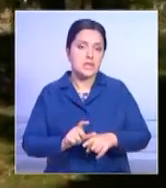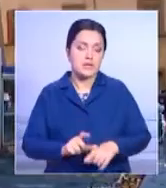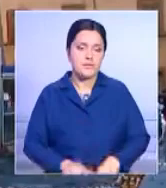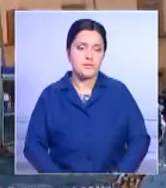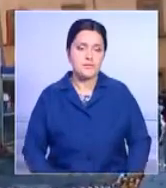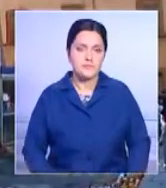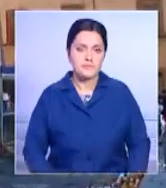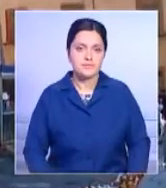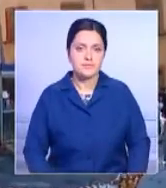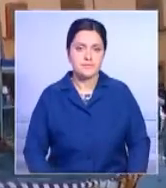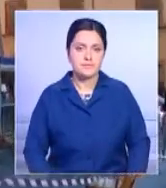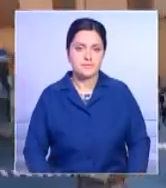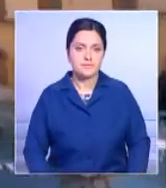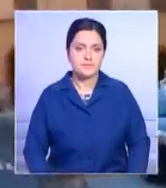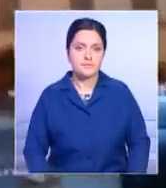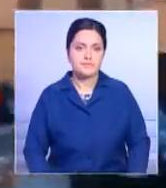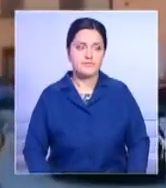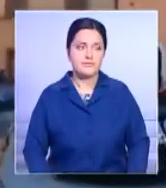как.